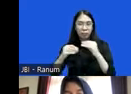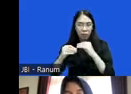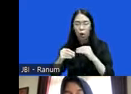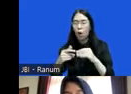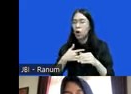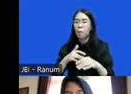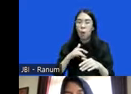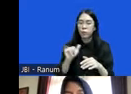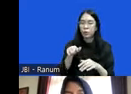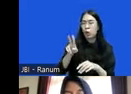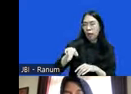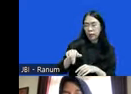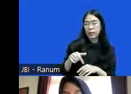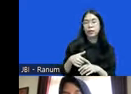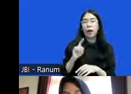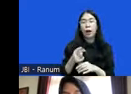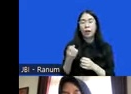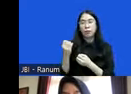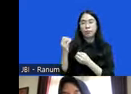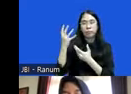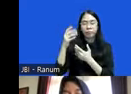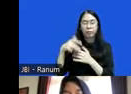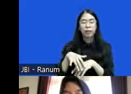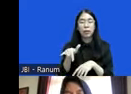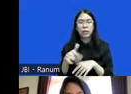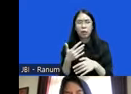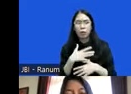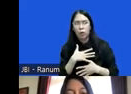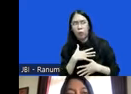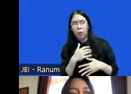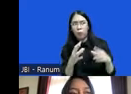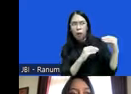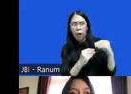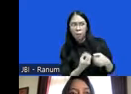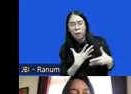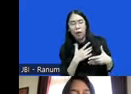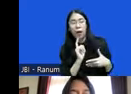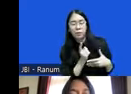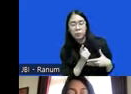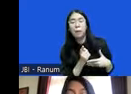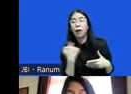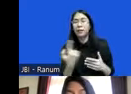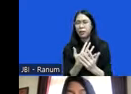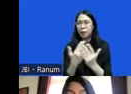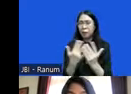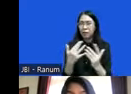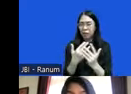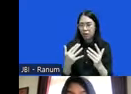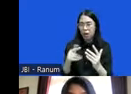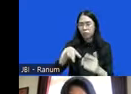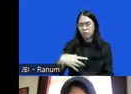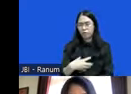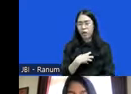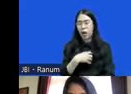begitu kemudian sudah ada alert begitu ya kenapa tiba-tiba dibahas nah kita sebagai masyarakat sipil juga berhak untuk